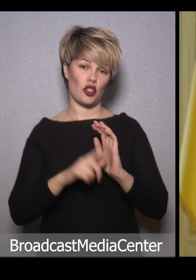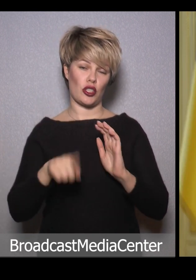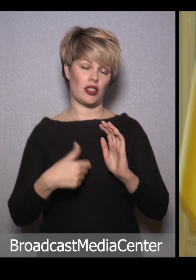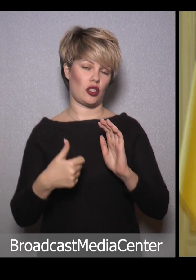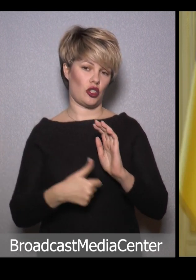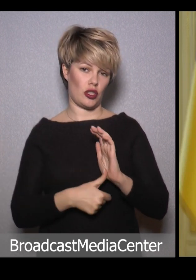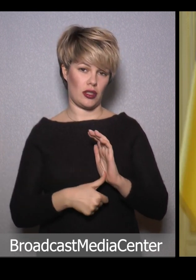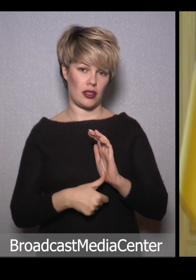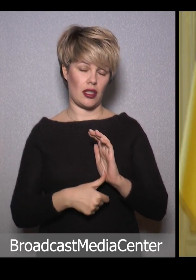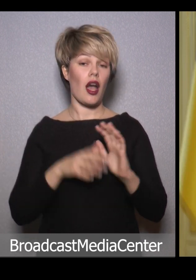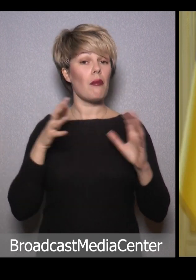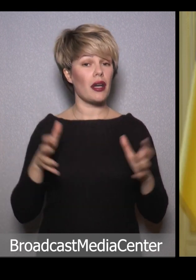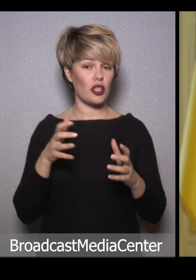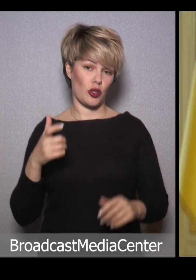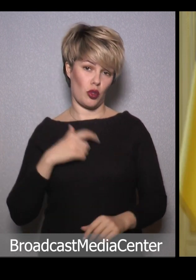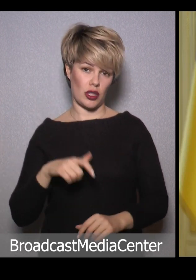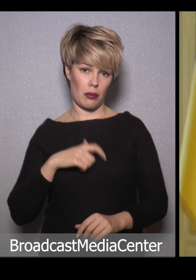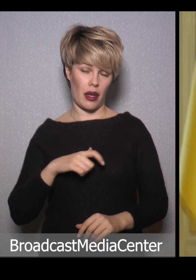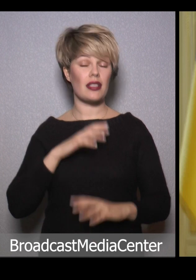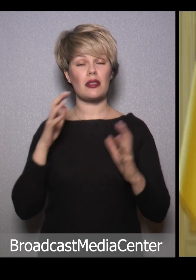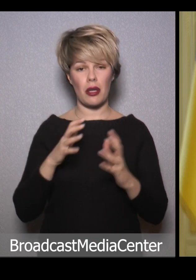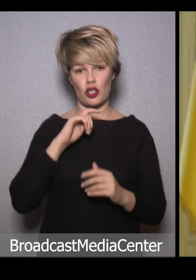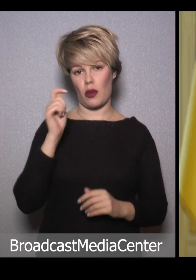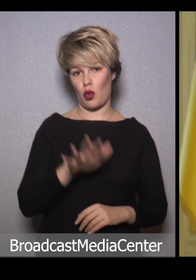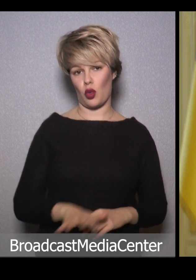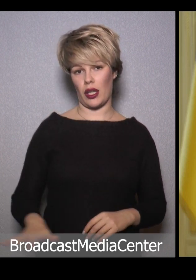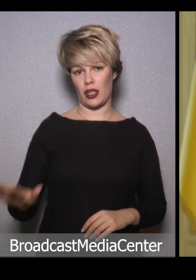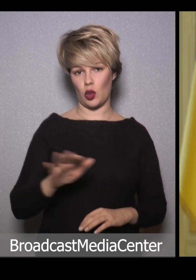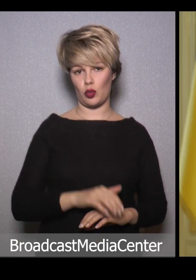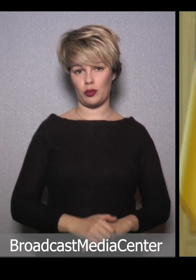,6. Бережімо себе. Збережемо Україну.